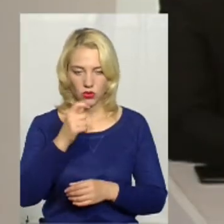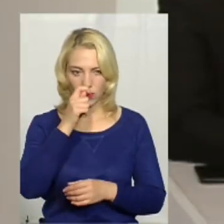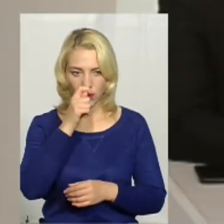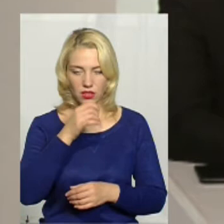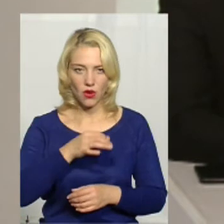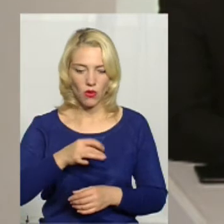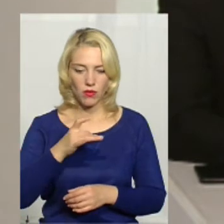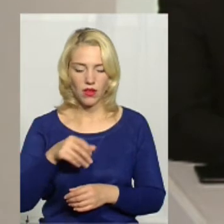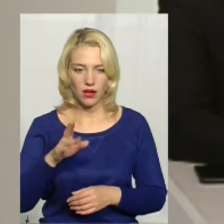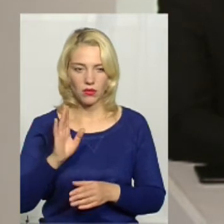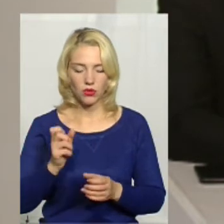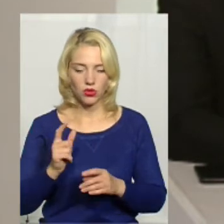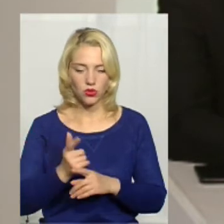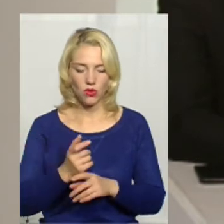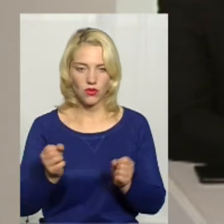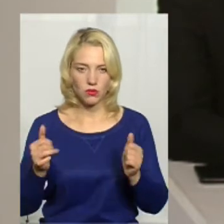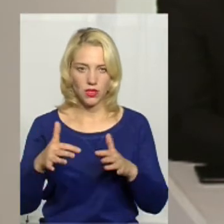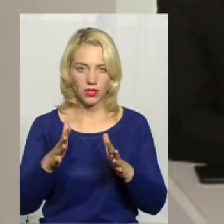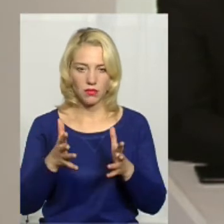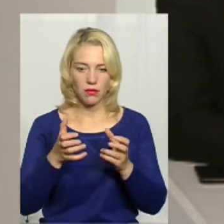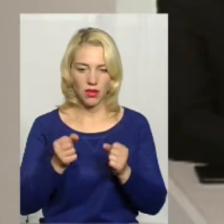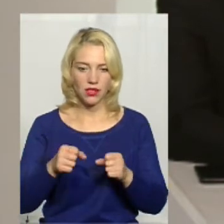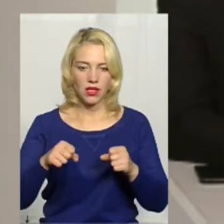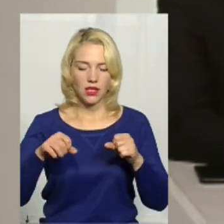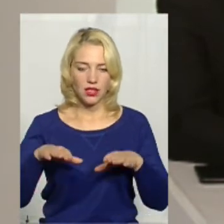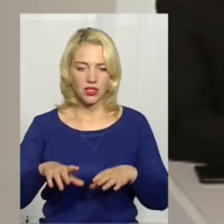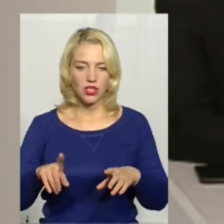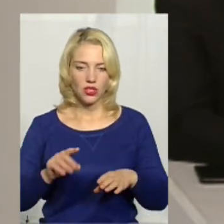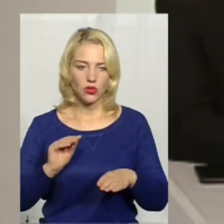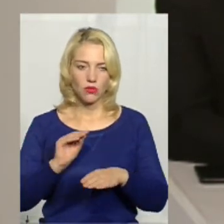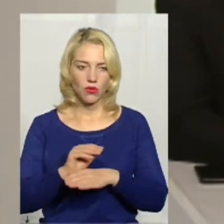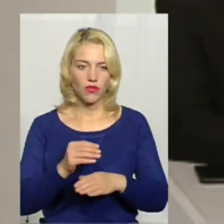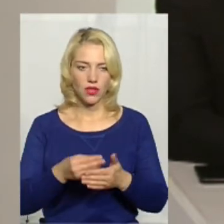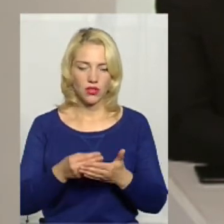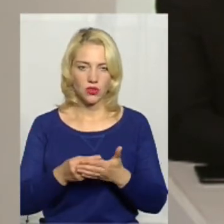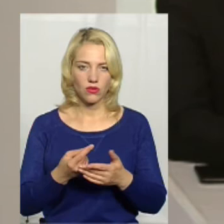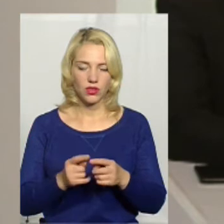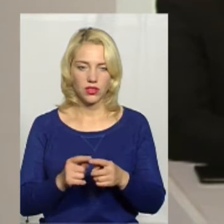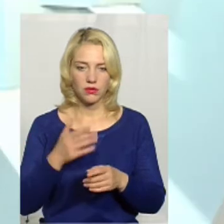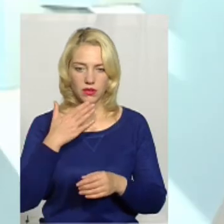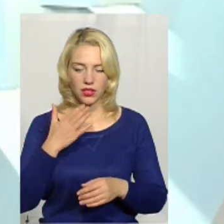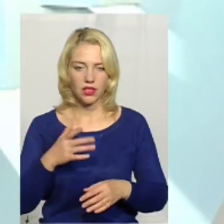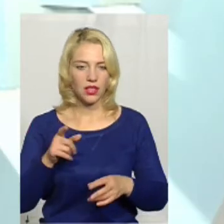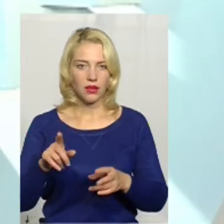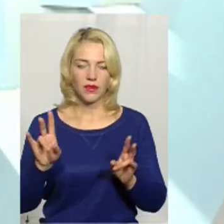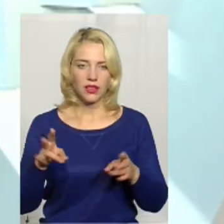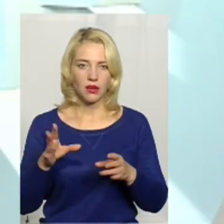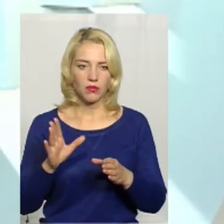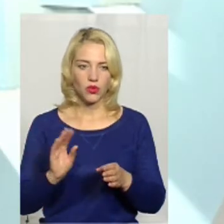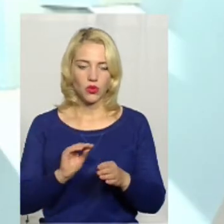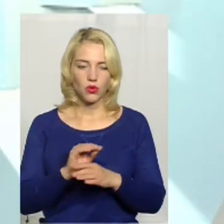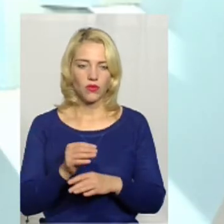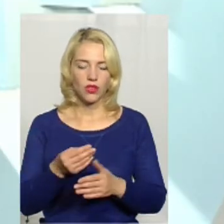облрада знову буде збиратися, приймати відповідне рішення, щоб дофінансовувати водії ще таких? Дивіться, там не треба буде дофінансовувати.